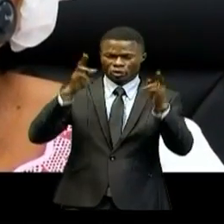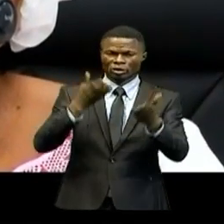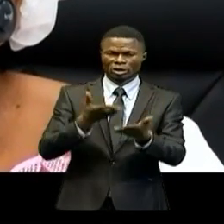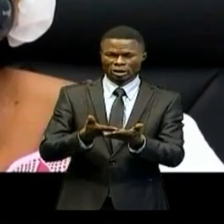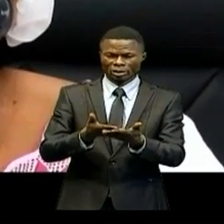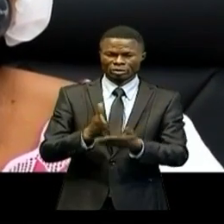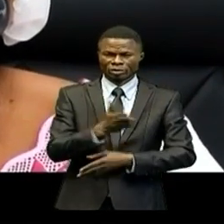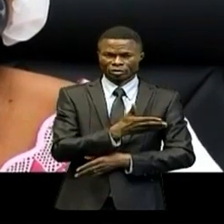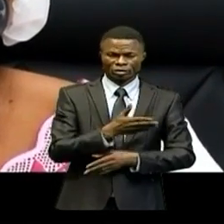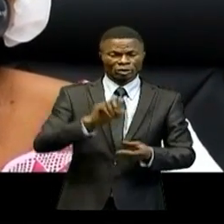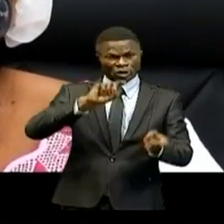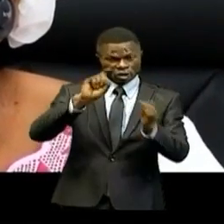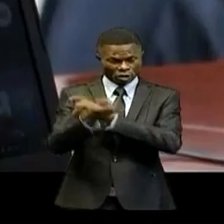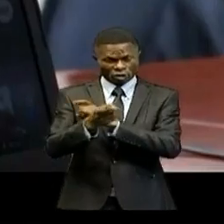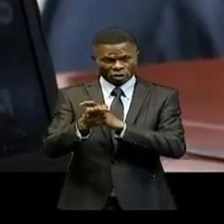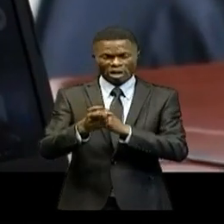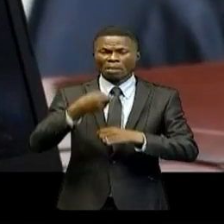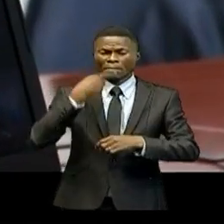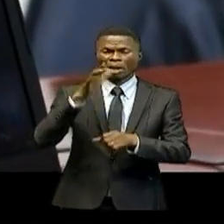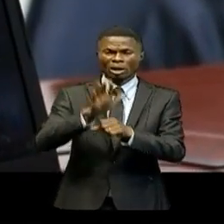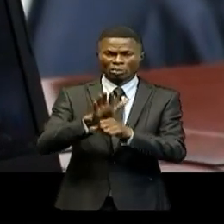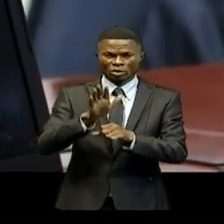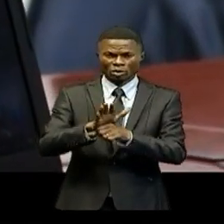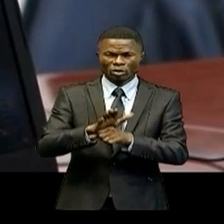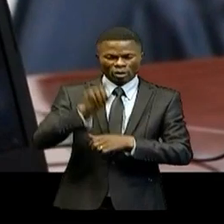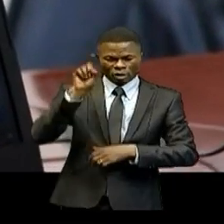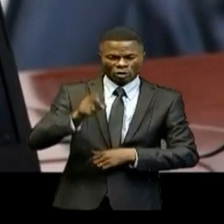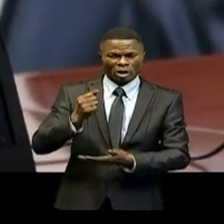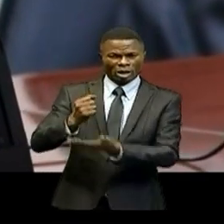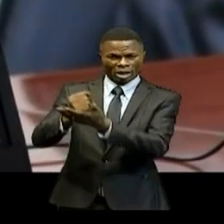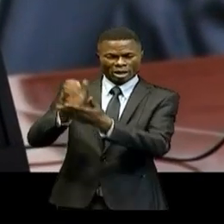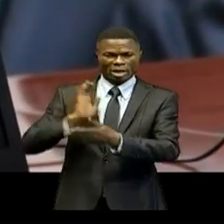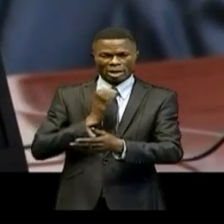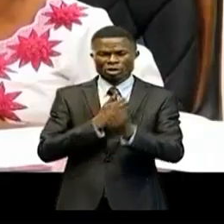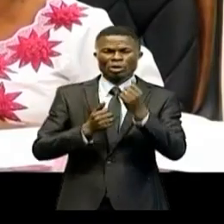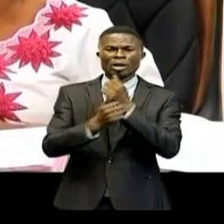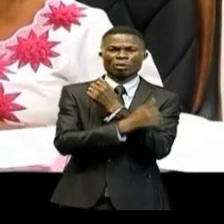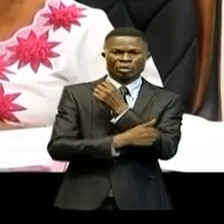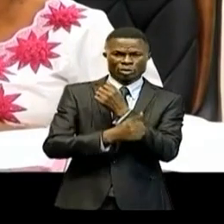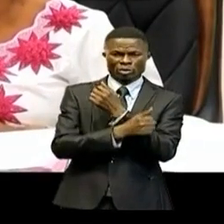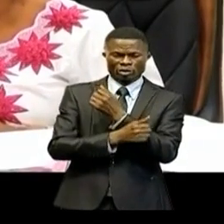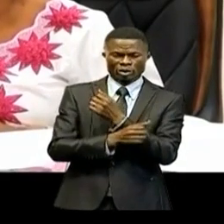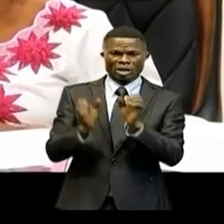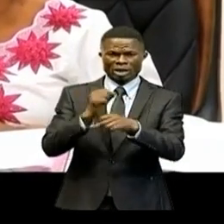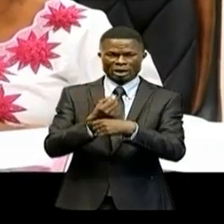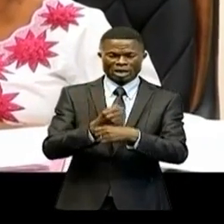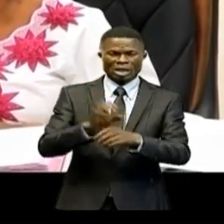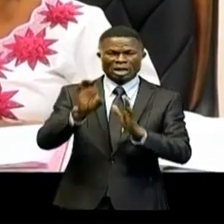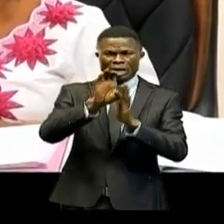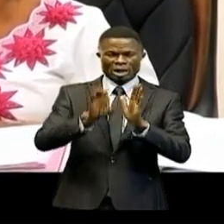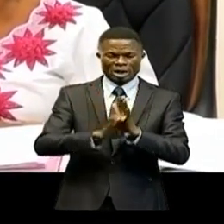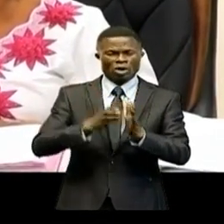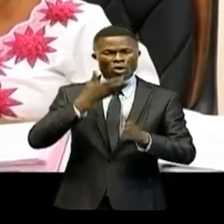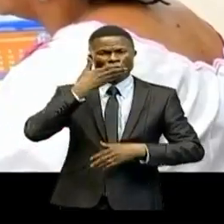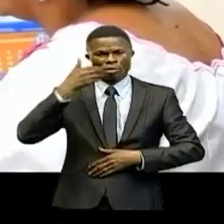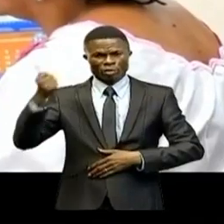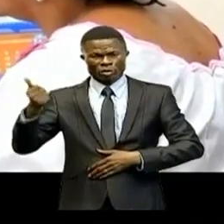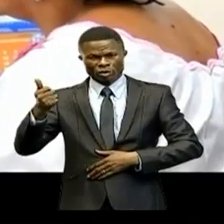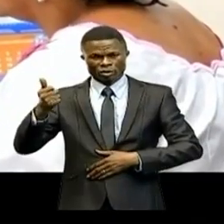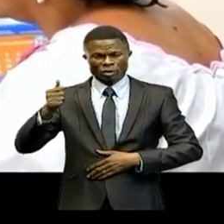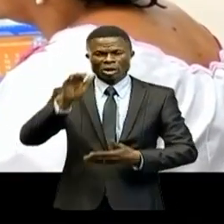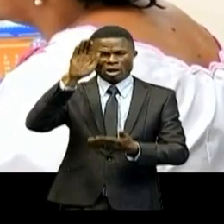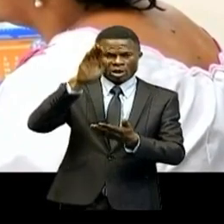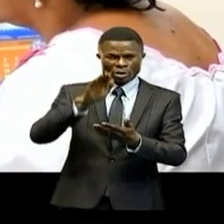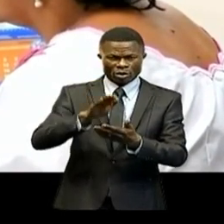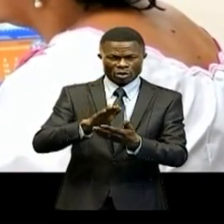Ces réformes, a-t-elle insisté, devront permettre à notre pays de mettre en place des conditions nécessaires à la réduction